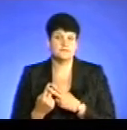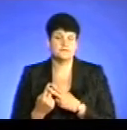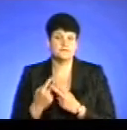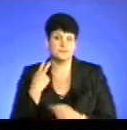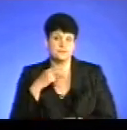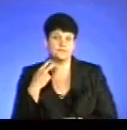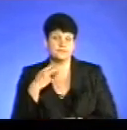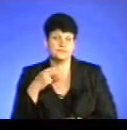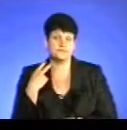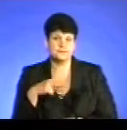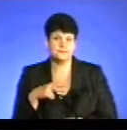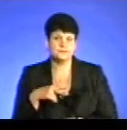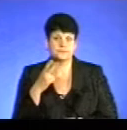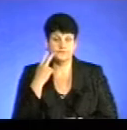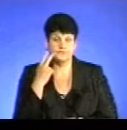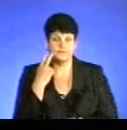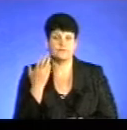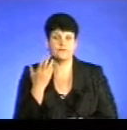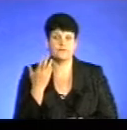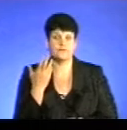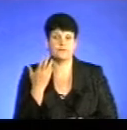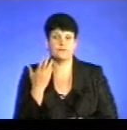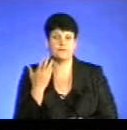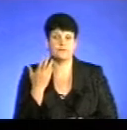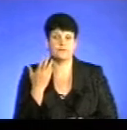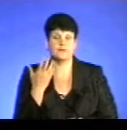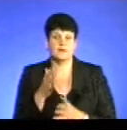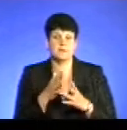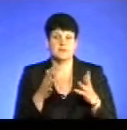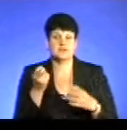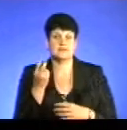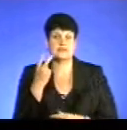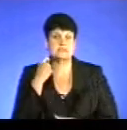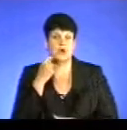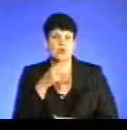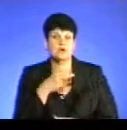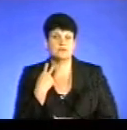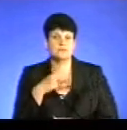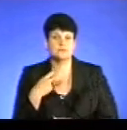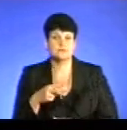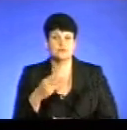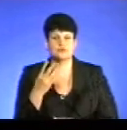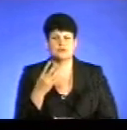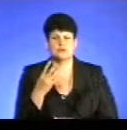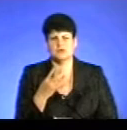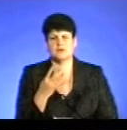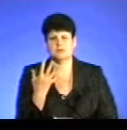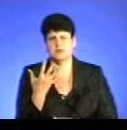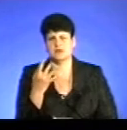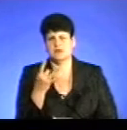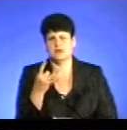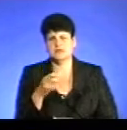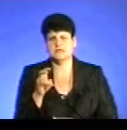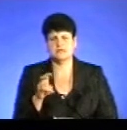постійно, срок за сроком, це більше 12 років. Чотири-пять разів сидів, я навіть не